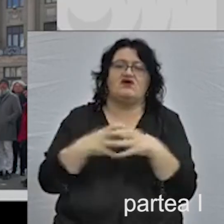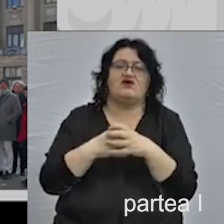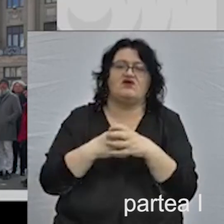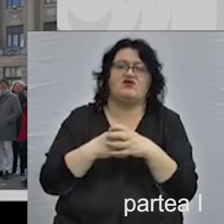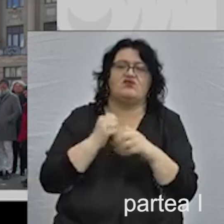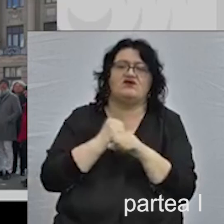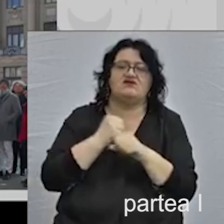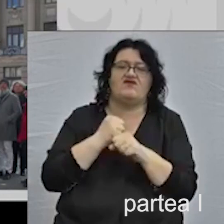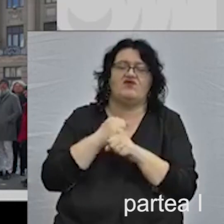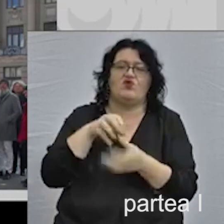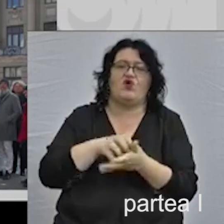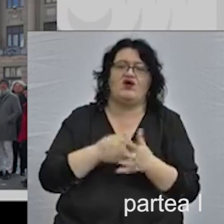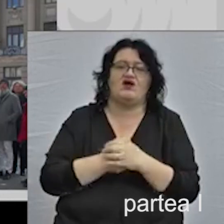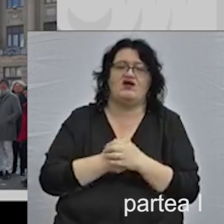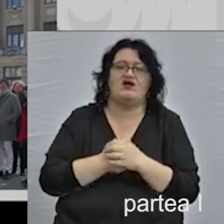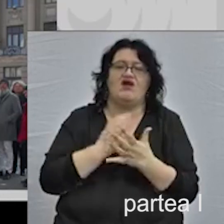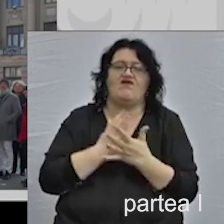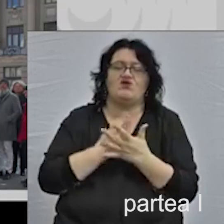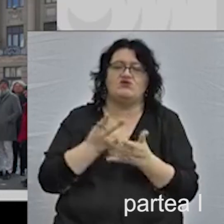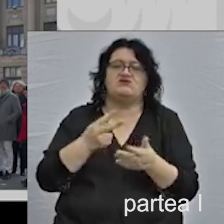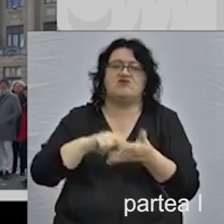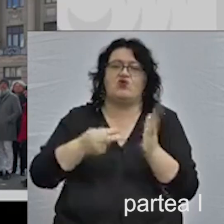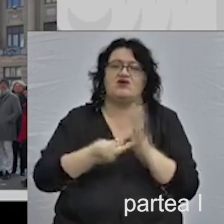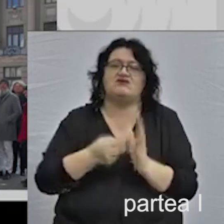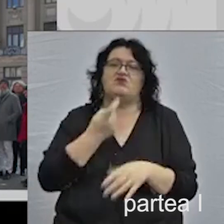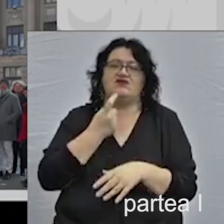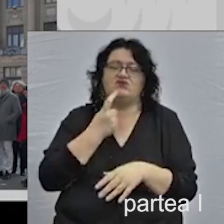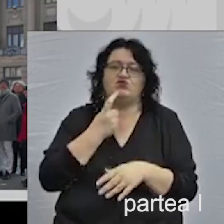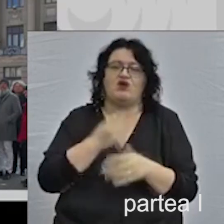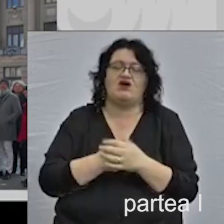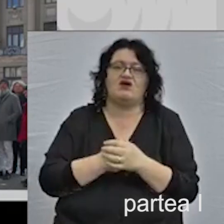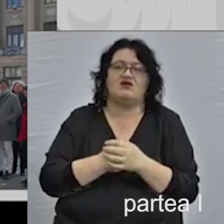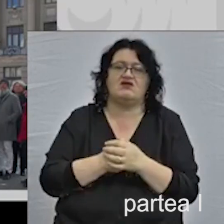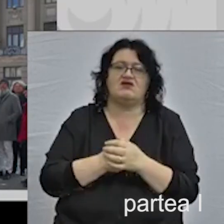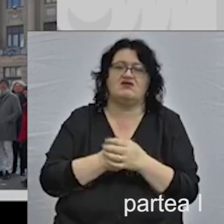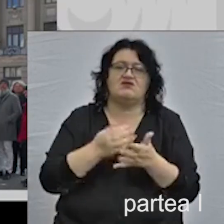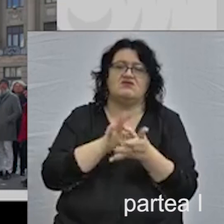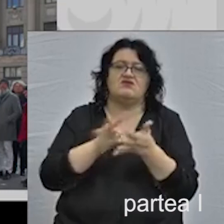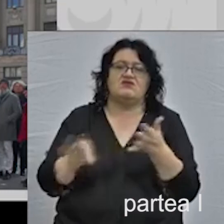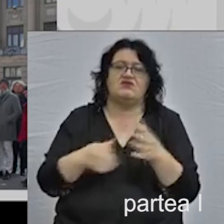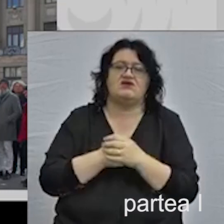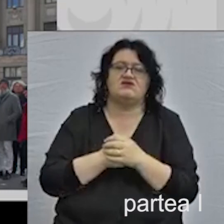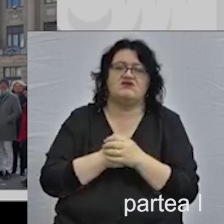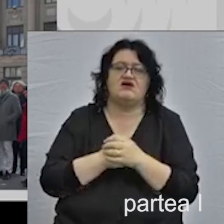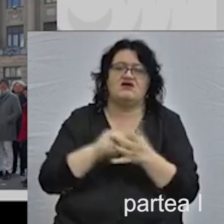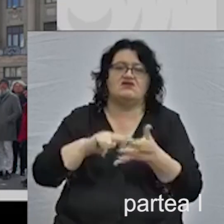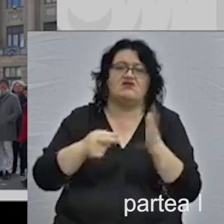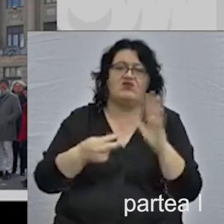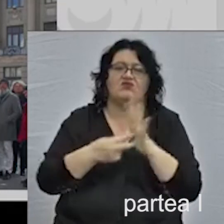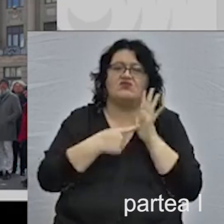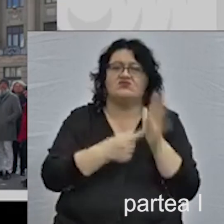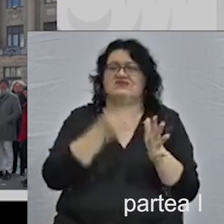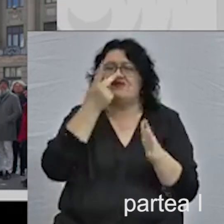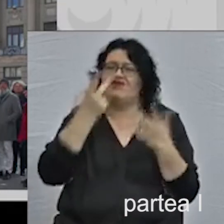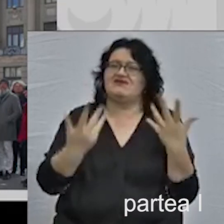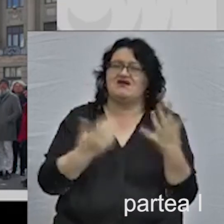stakeholderilor locali, a fost să organizăm la Timișoara un cross-county workshop. Îmi pare rău că se vede